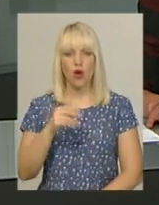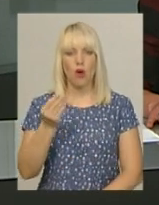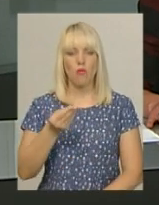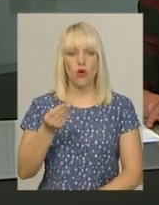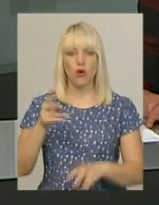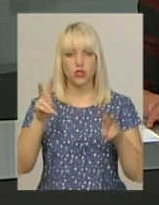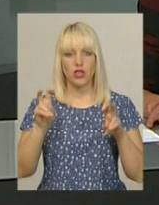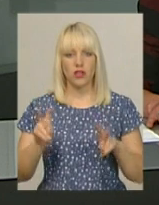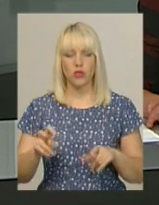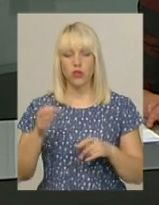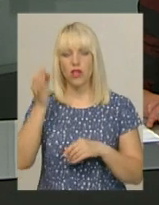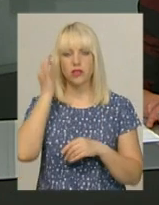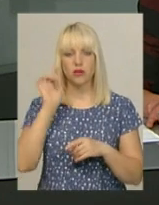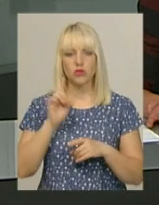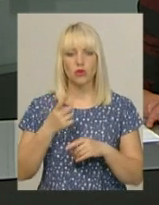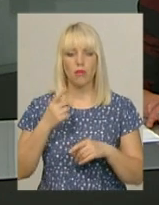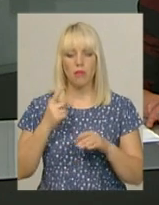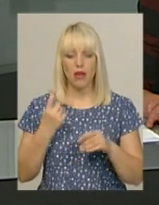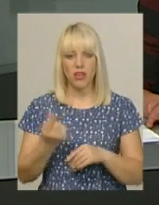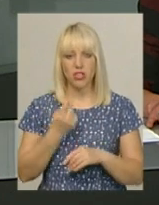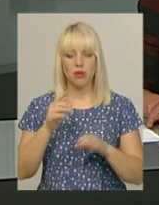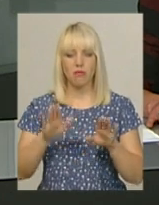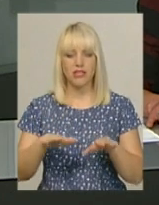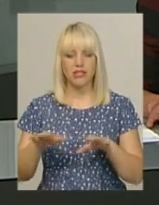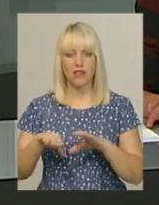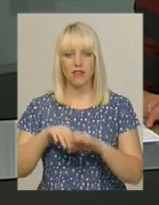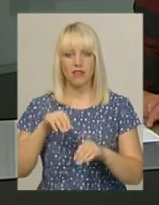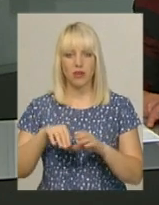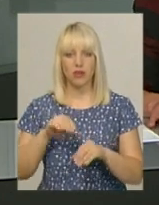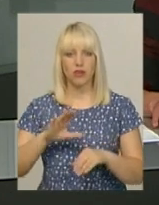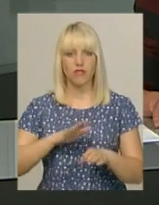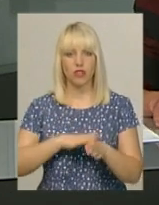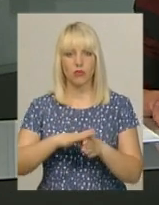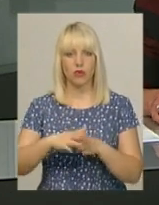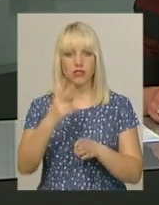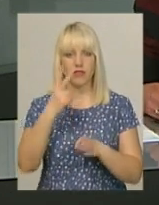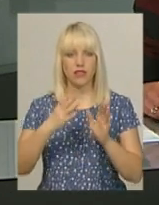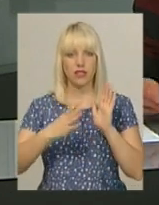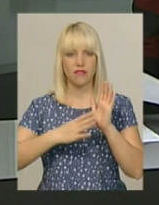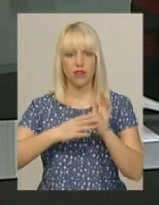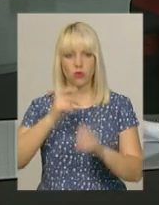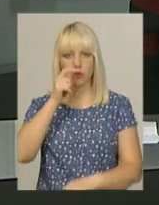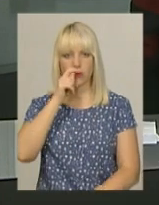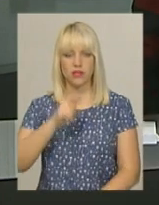Порошенка. Нагадаю, перші місцеві вибори у двох громадах краю відбулися 29 квітня.